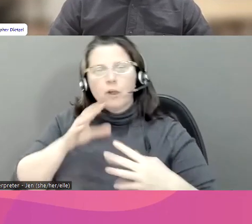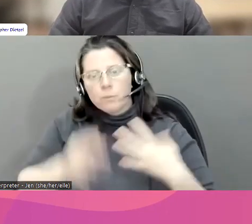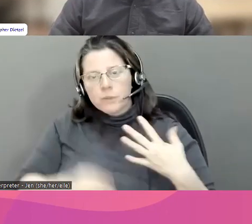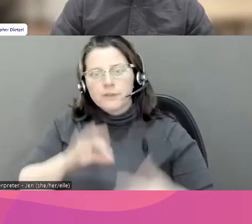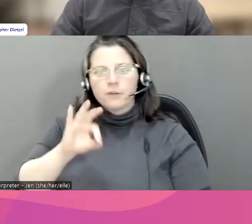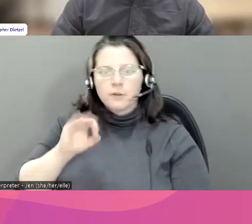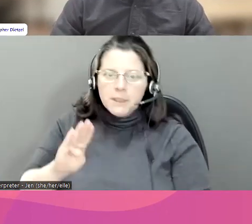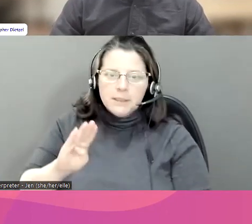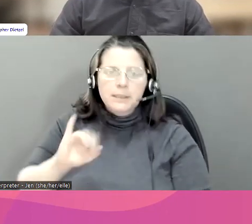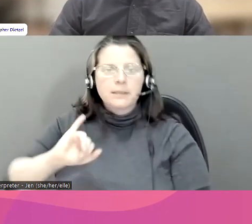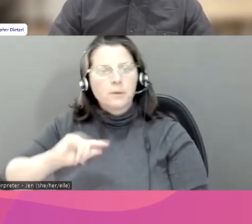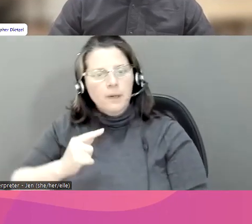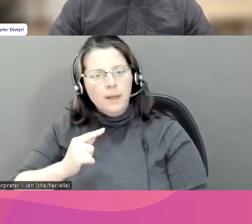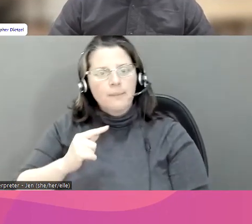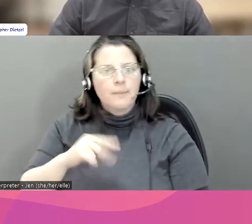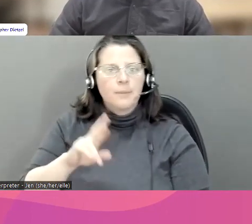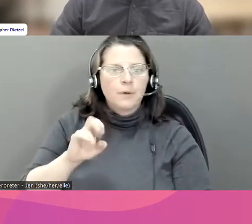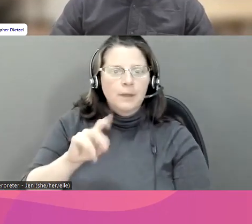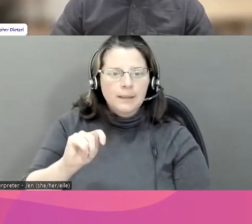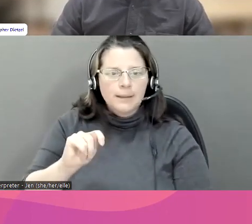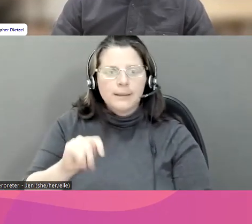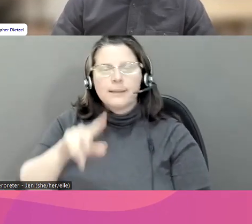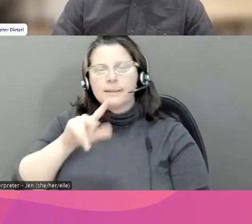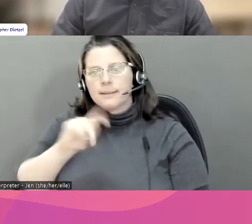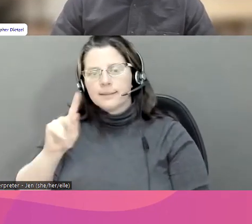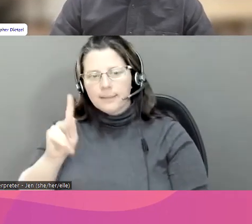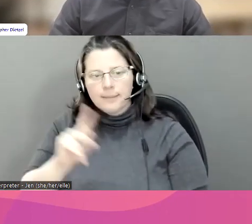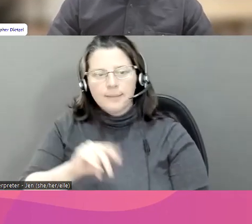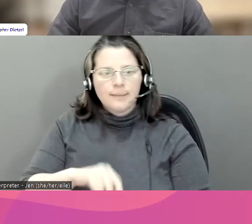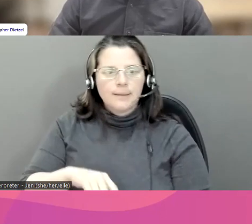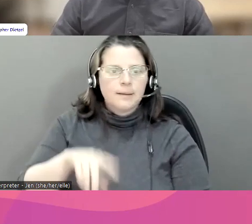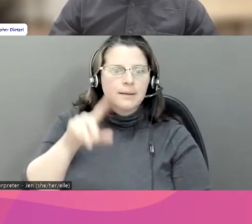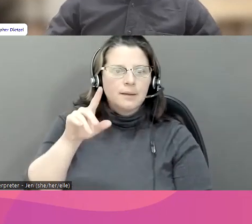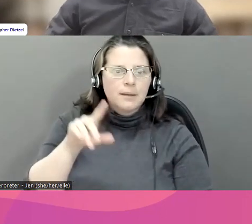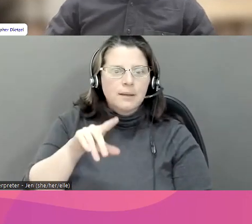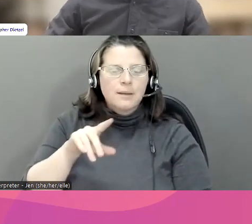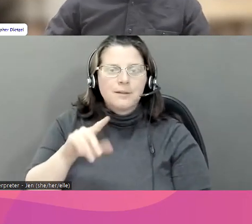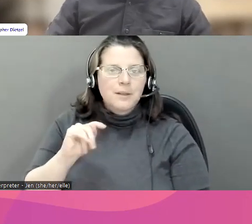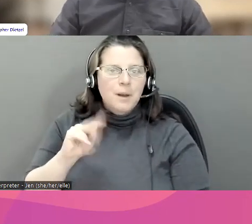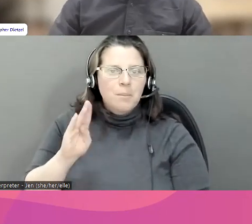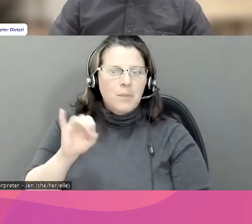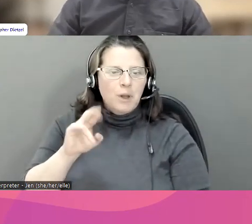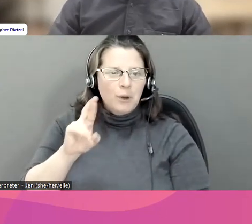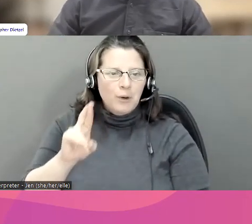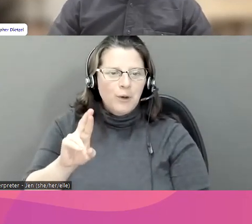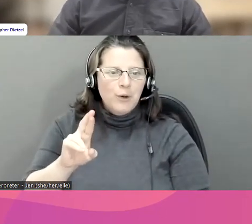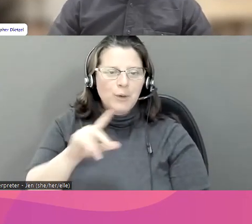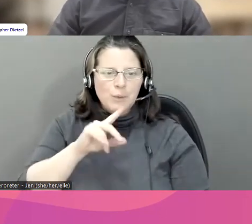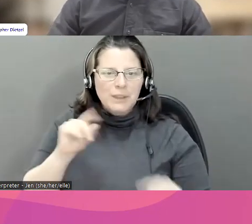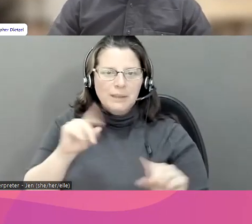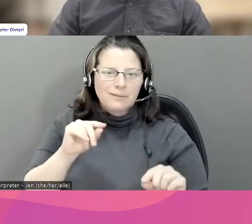un guide pour Facebook, Instagram, Reddit, TikTok, Tumblr, Twitter, X, YouTube